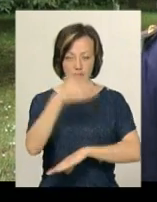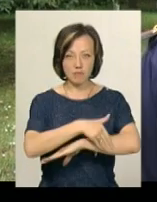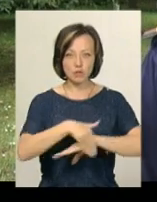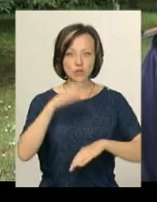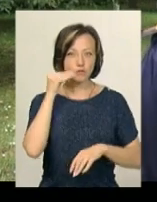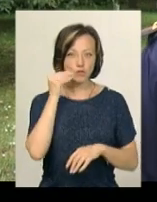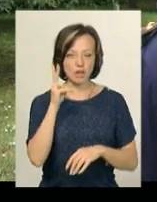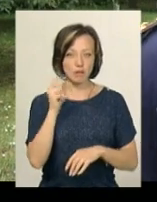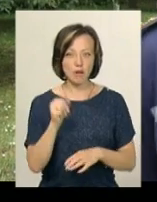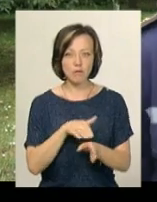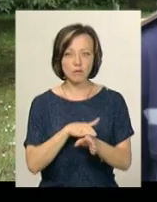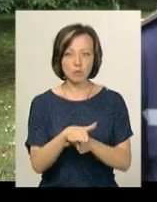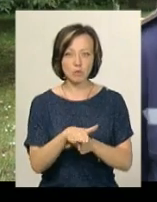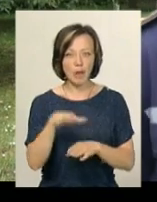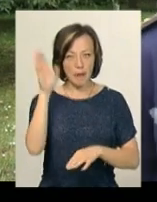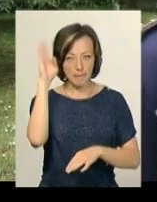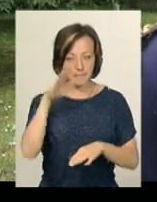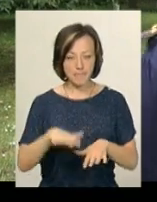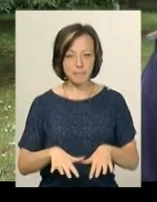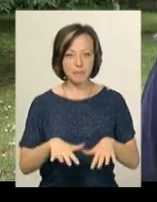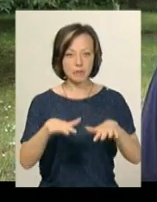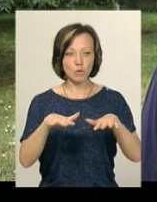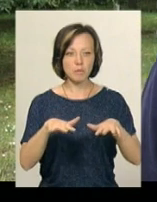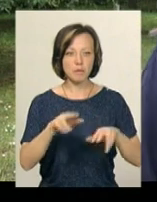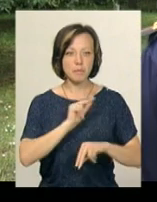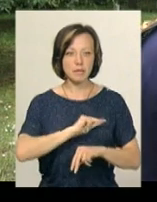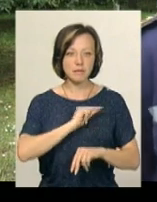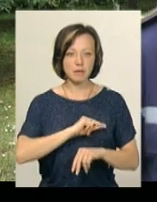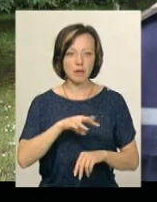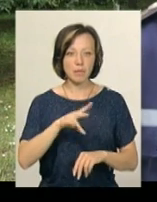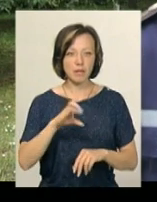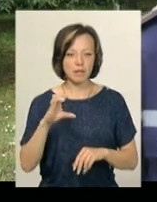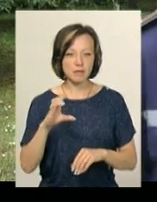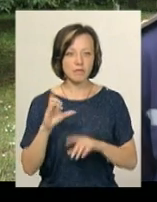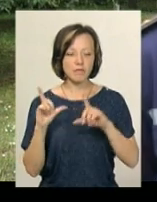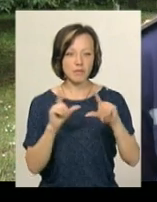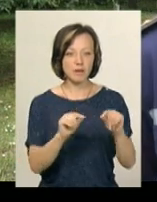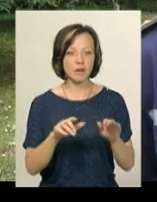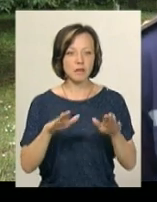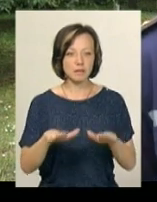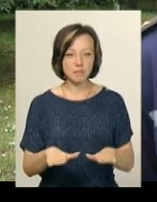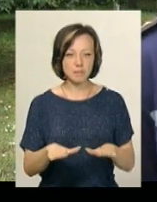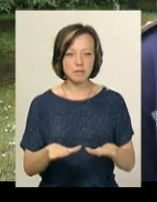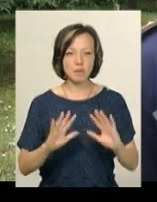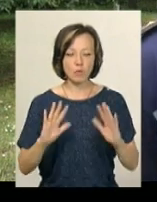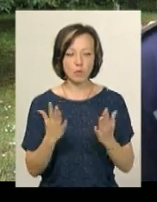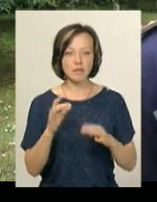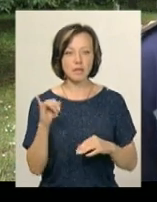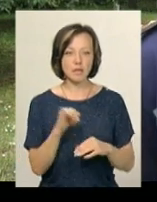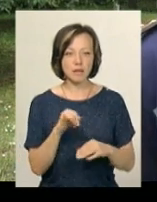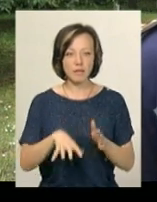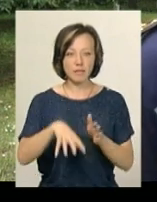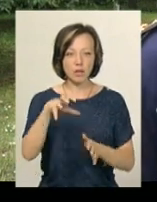Шевченка відбулося підтоплення. Працівники ДСНС виїхали на місце події та